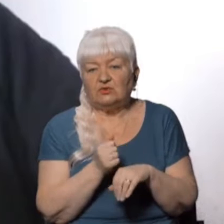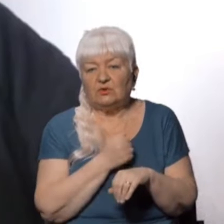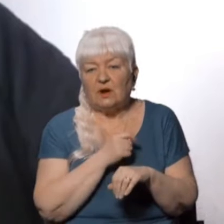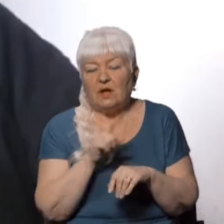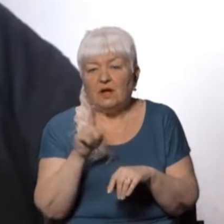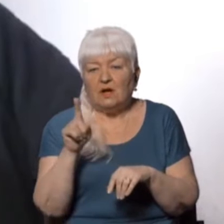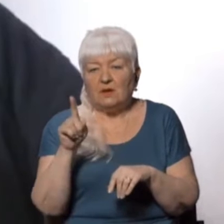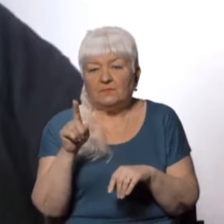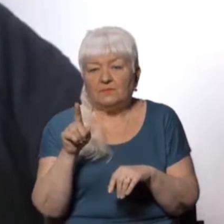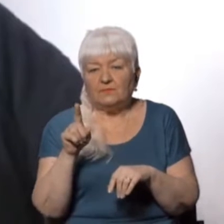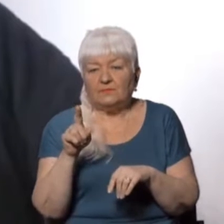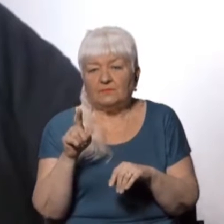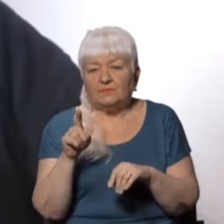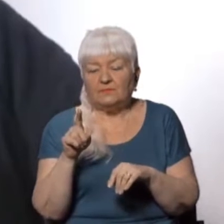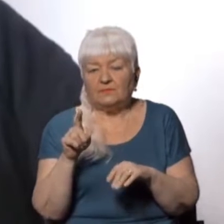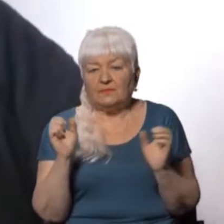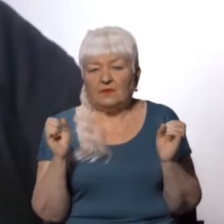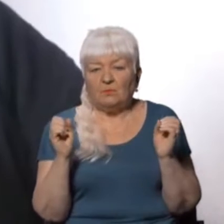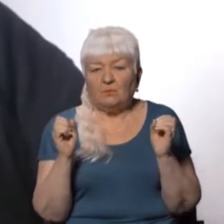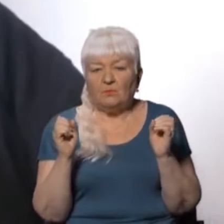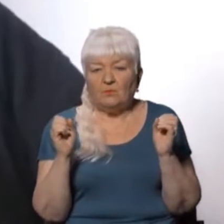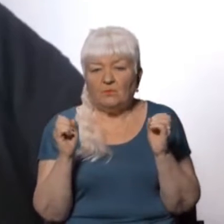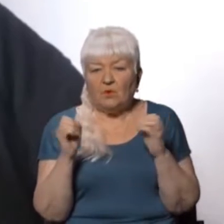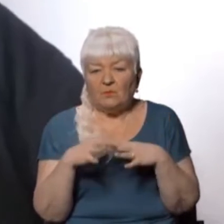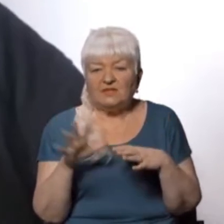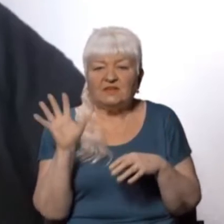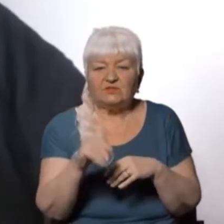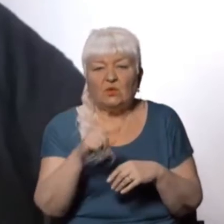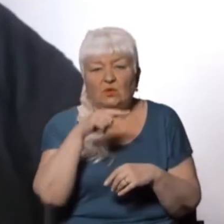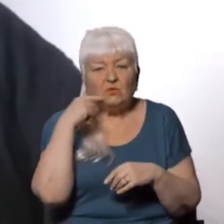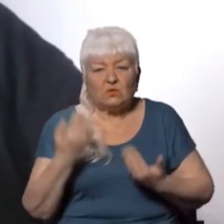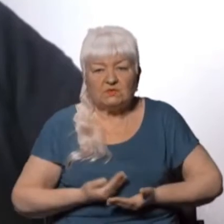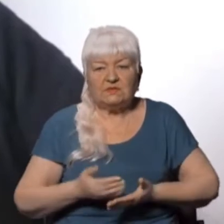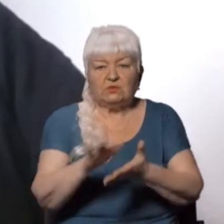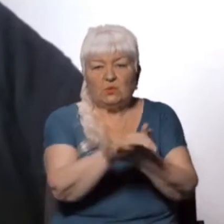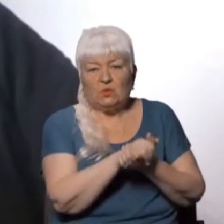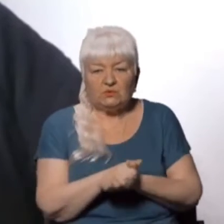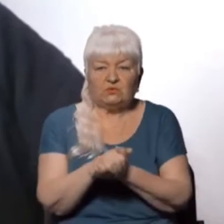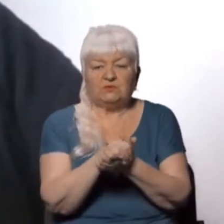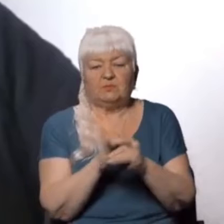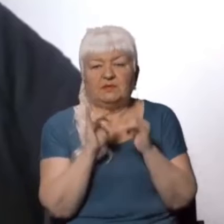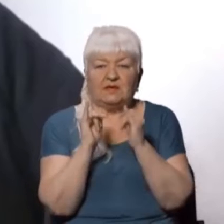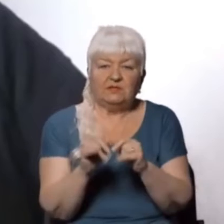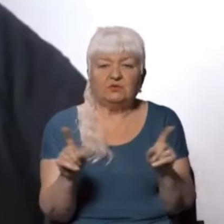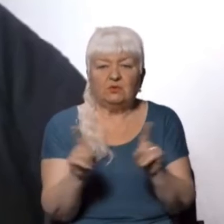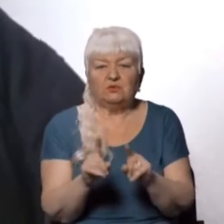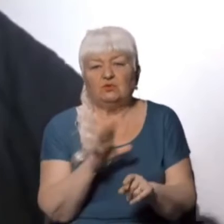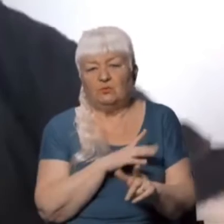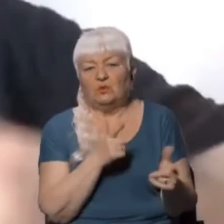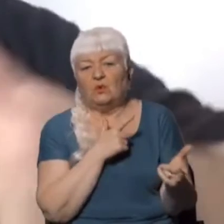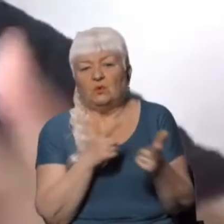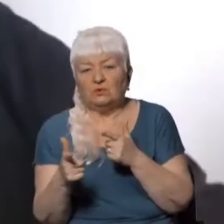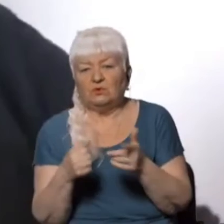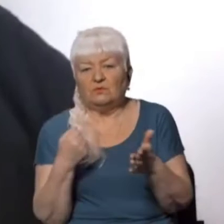мобілізації свого російського суспільства задля того, щоб воно було готовим